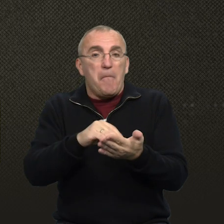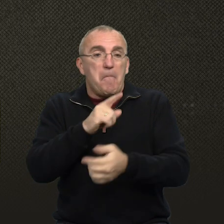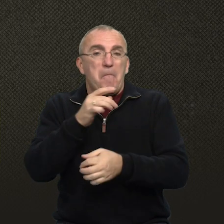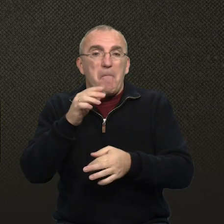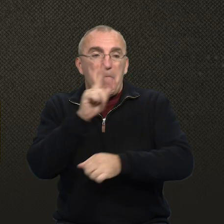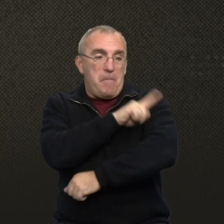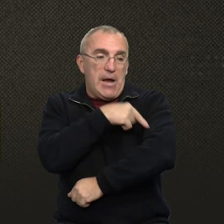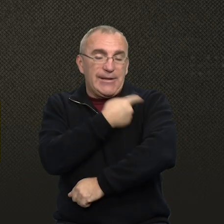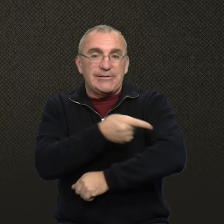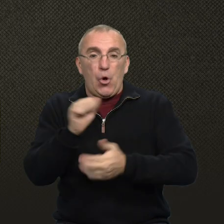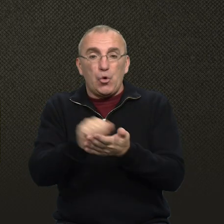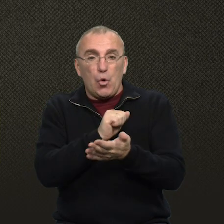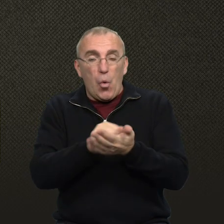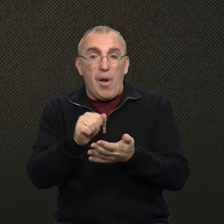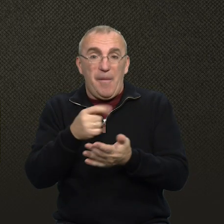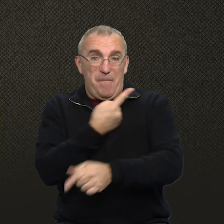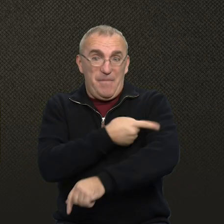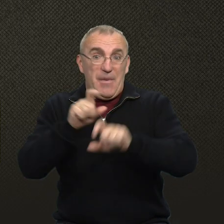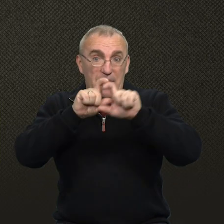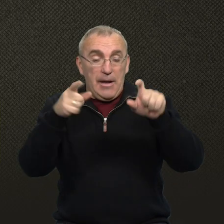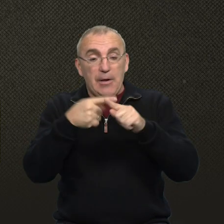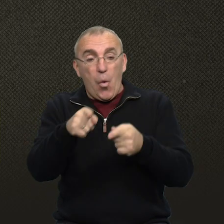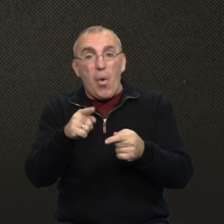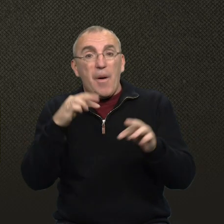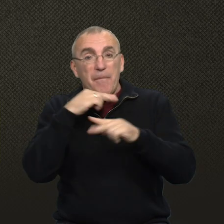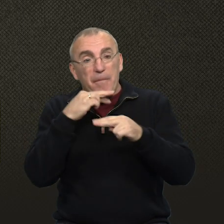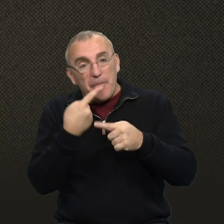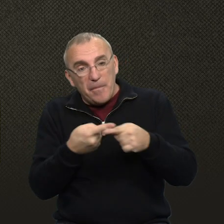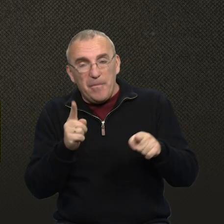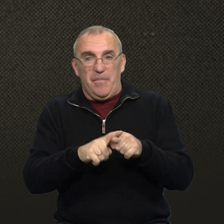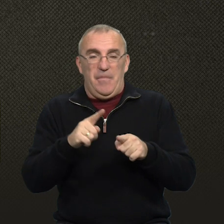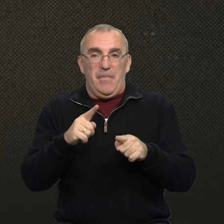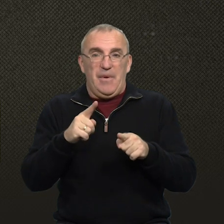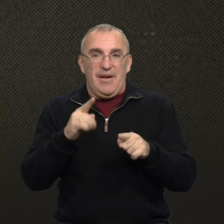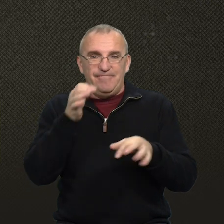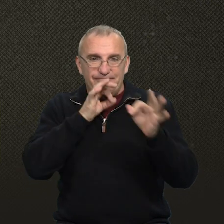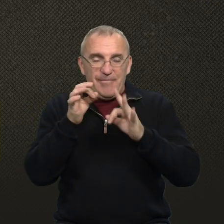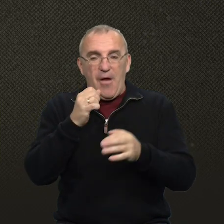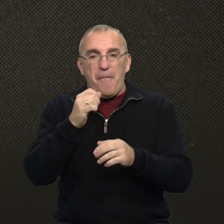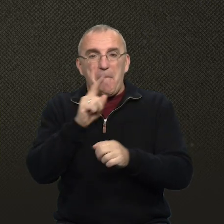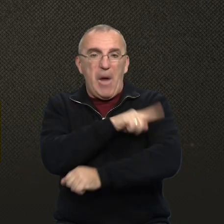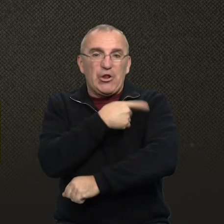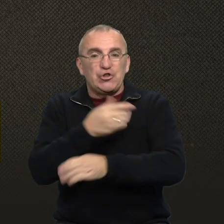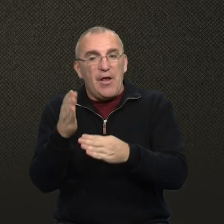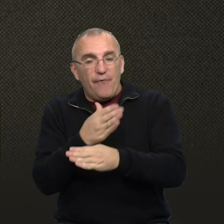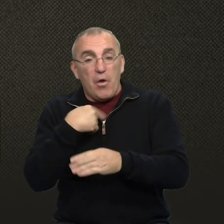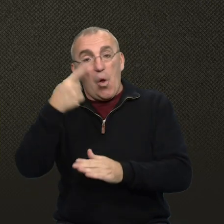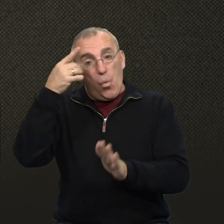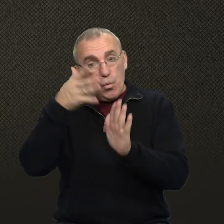документації, що в духовеному закладі наявний такий-то препарат або наявний такий-то медичний вироб. Але я